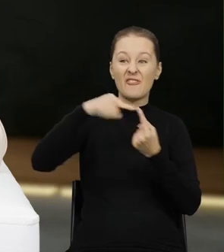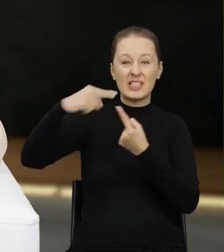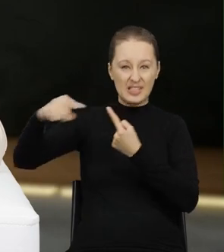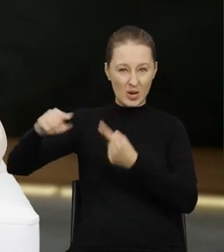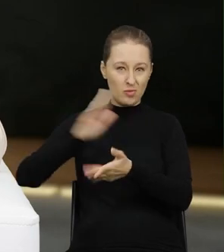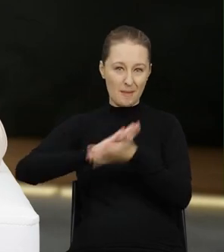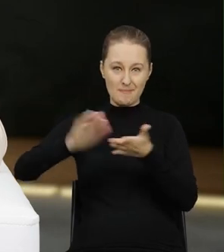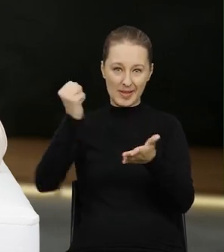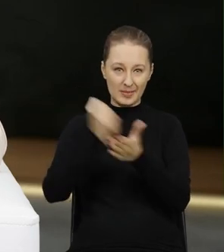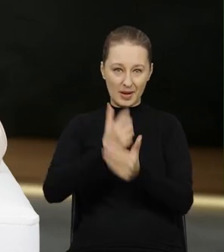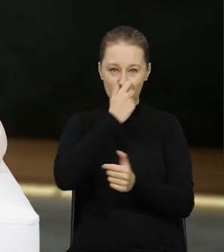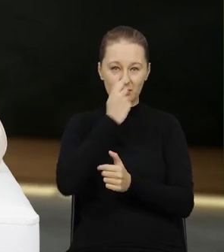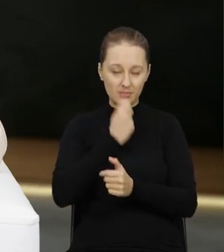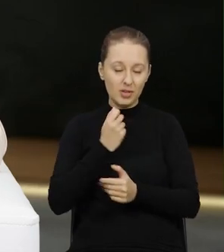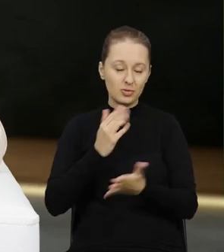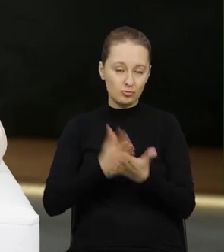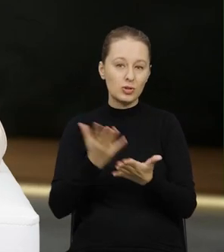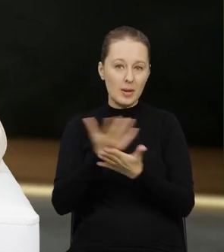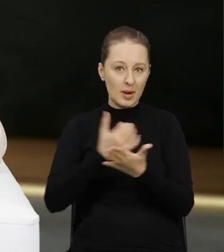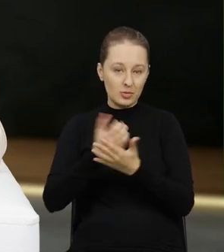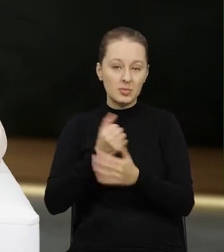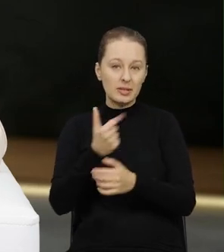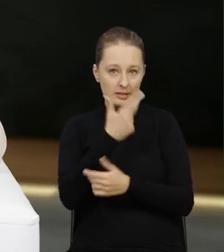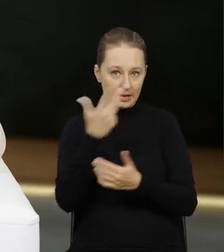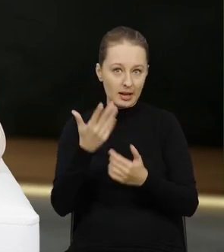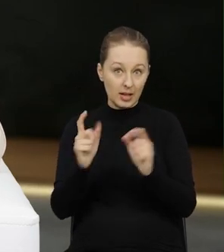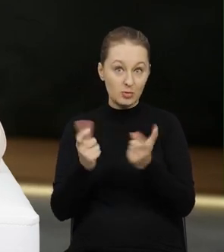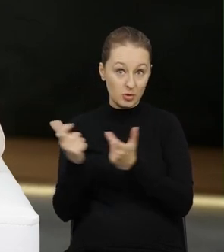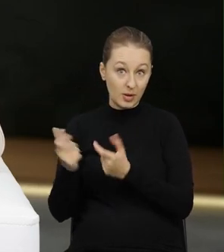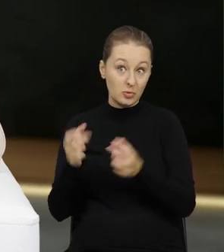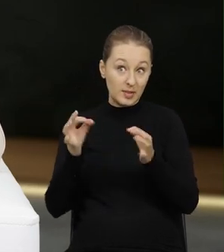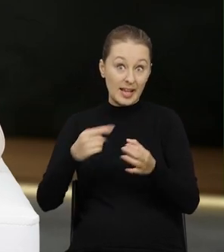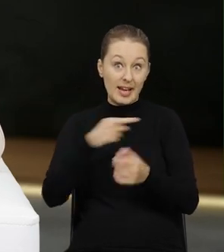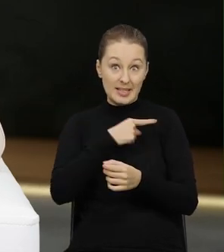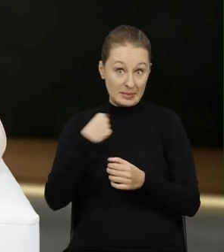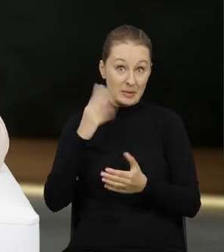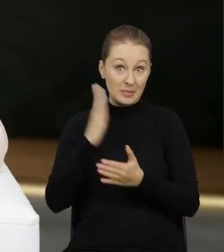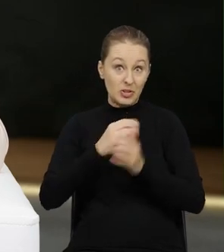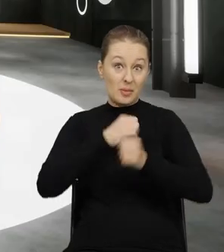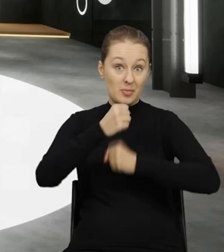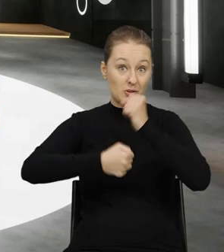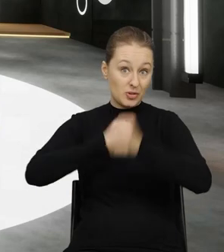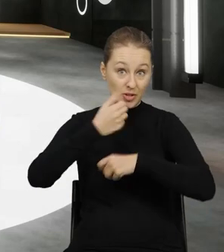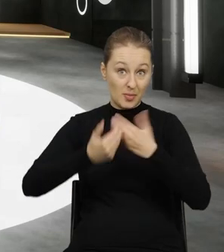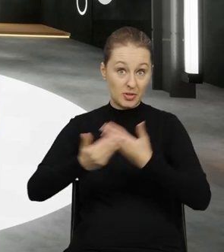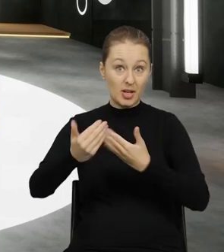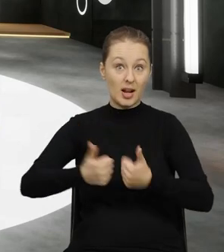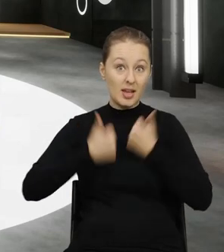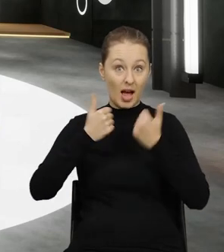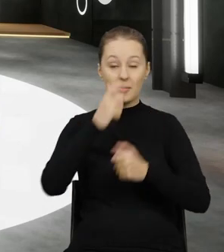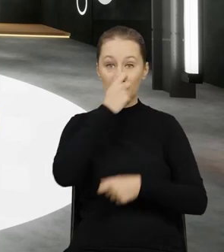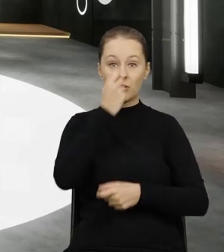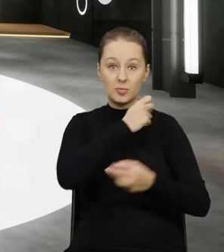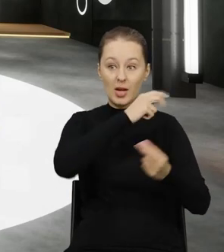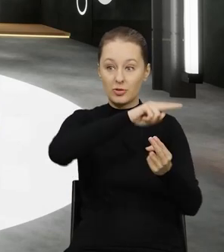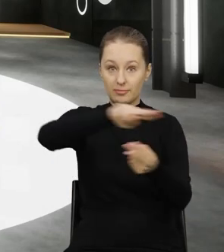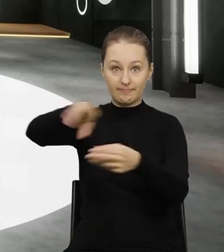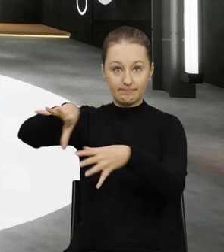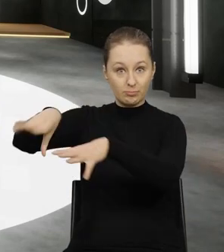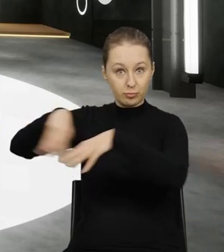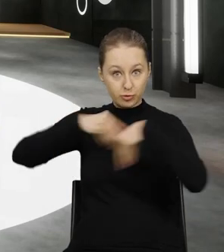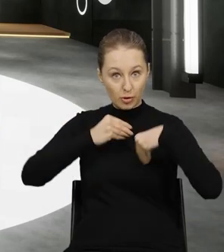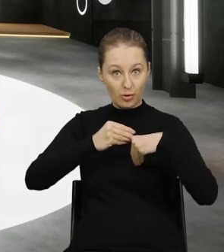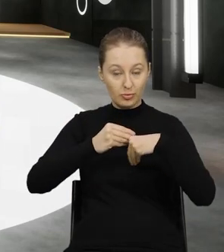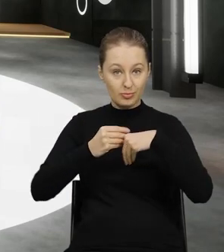ujawnionych zostało kilka przypadków takiego nagromadzenia odpadów za granicą. i teraz my będziemy podejmować działania, żeby te odpady wróciły